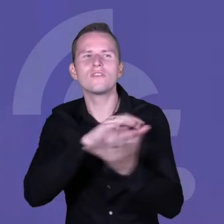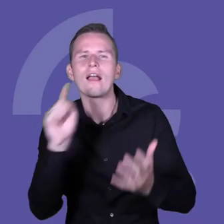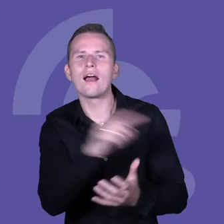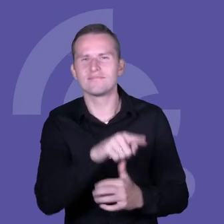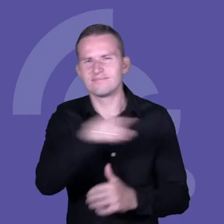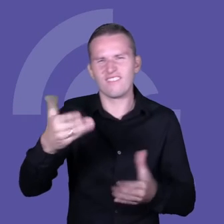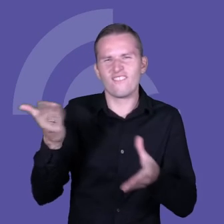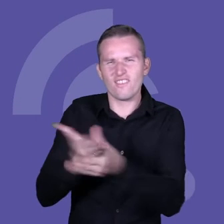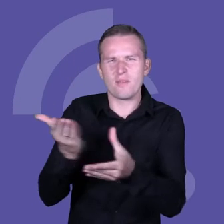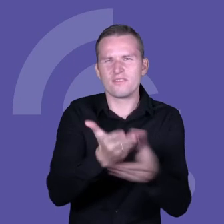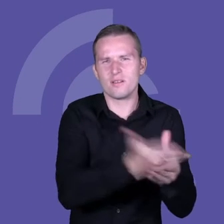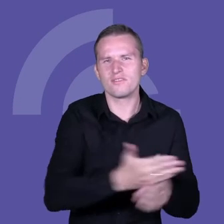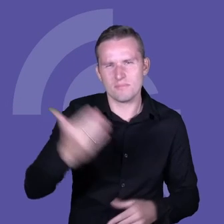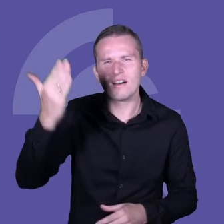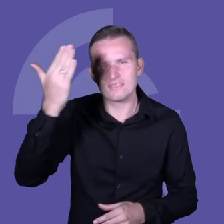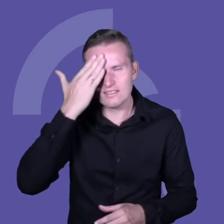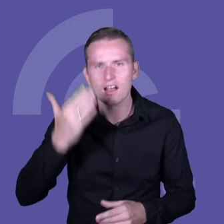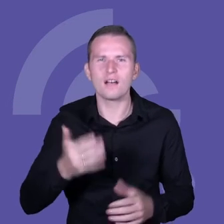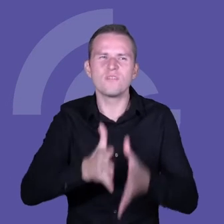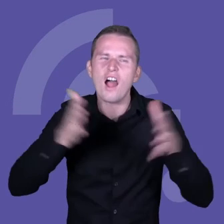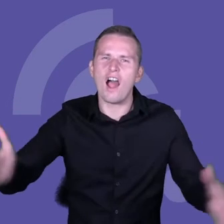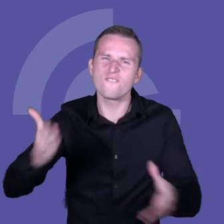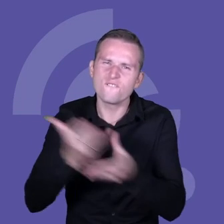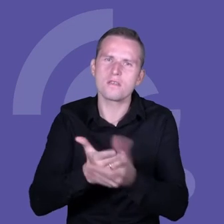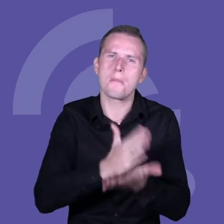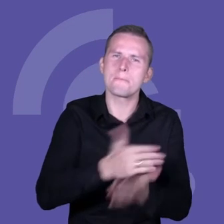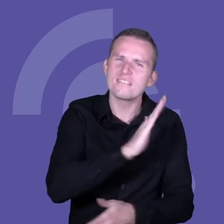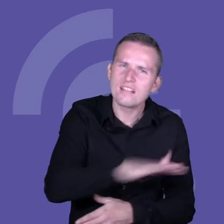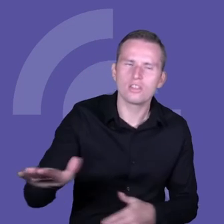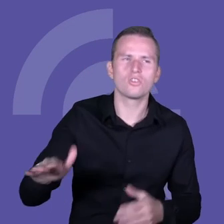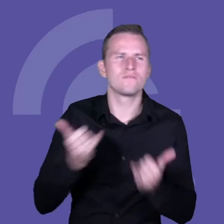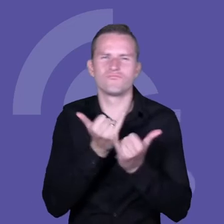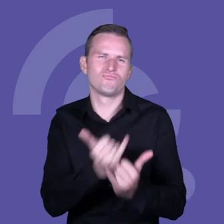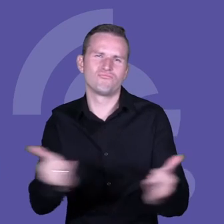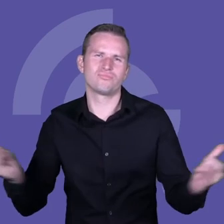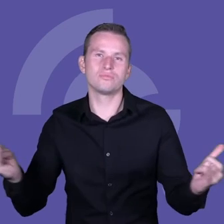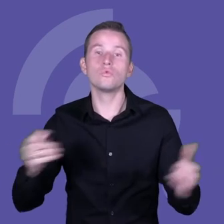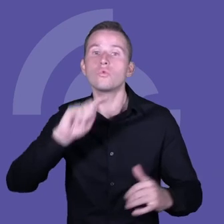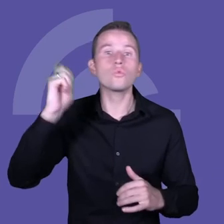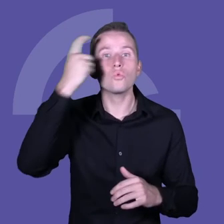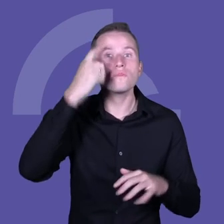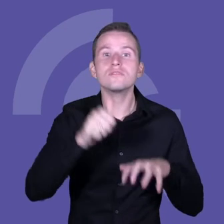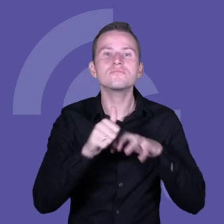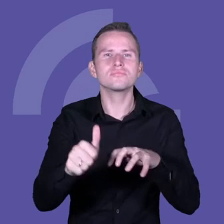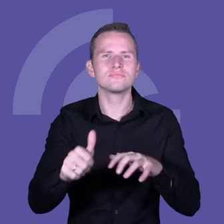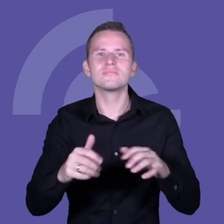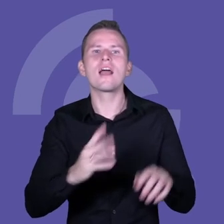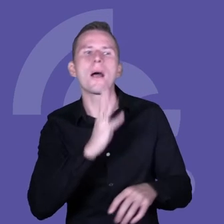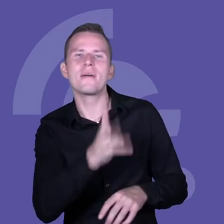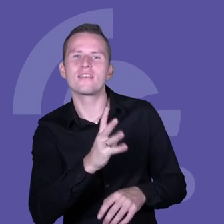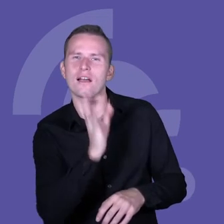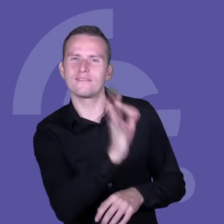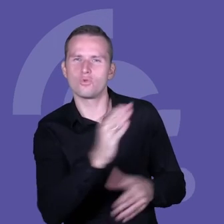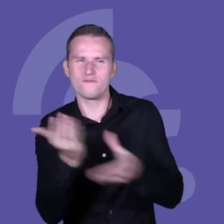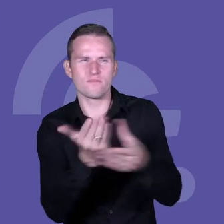bardzo dobrze Państwo znają, duże korporacje międzynarodowe, zdecydowany prym, wiodą tutaj firmy amerykańskie. No, my